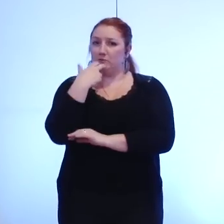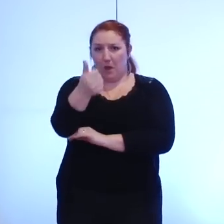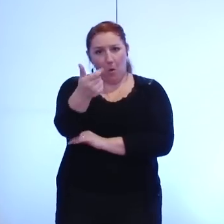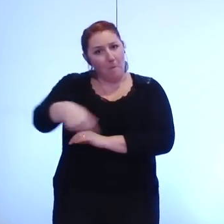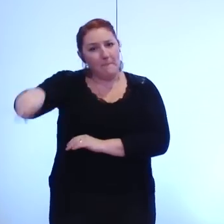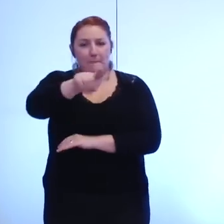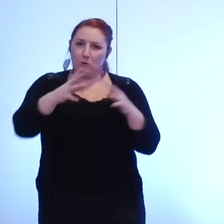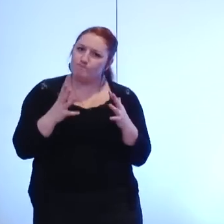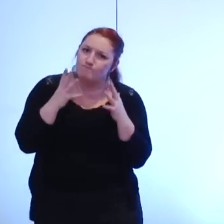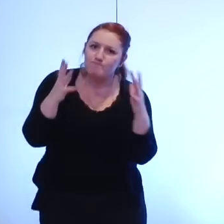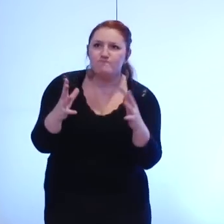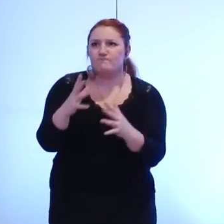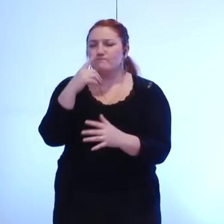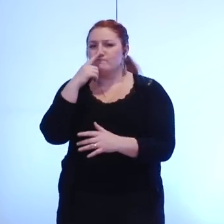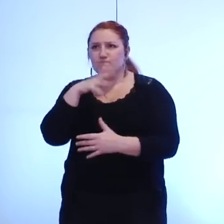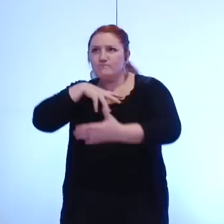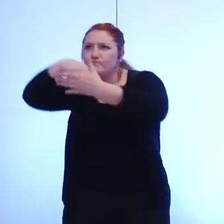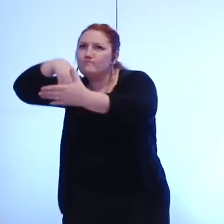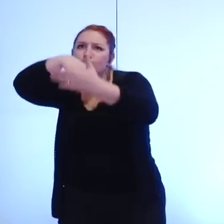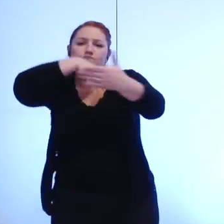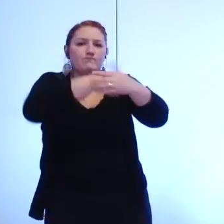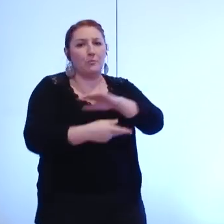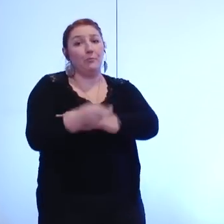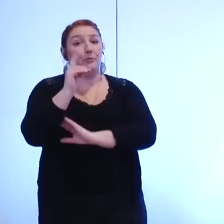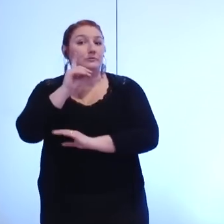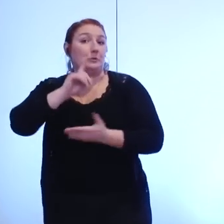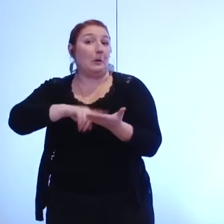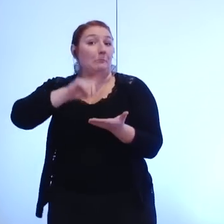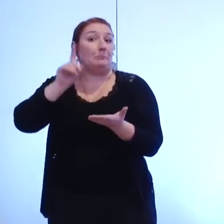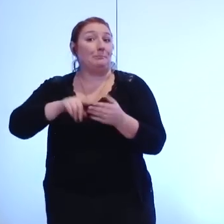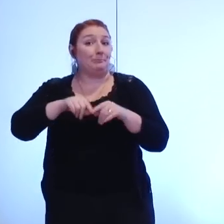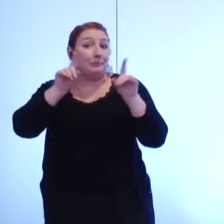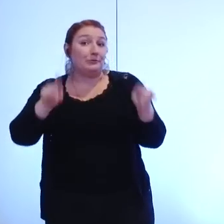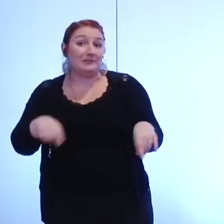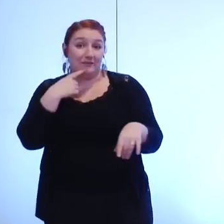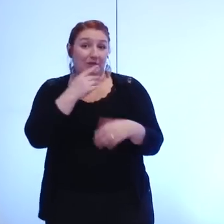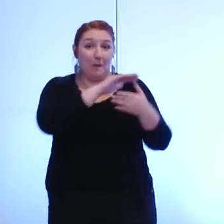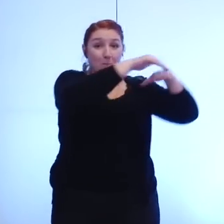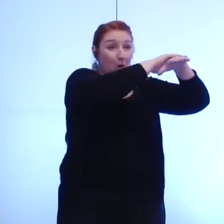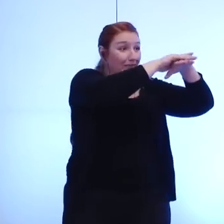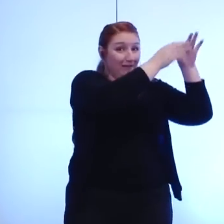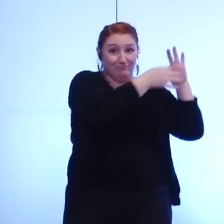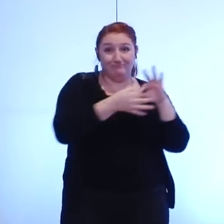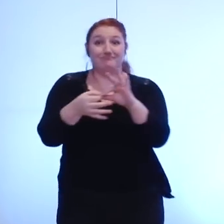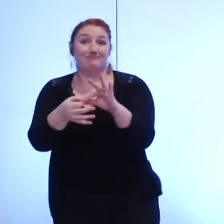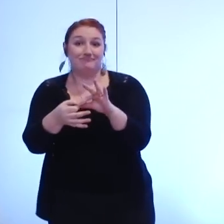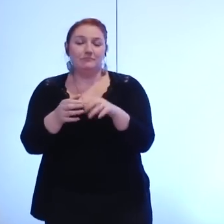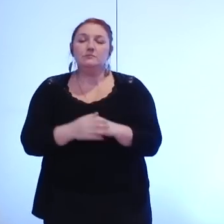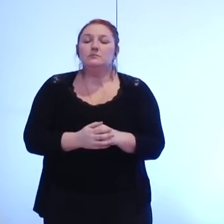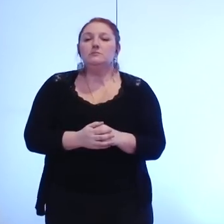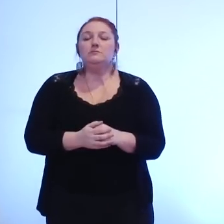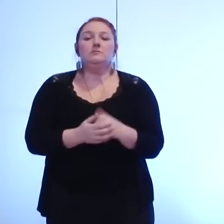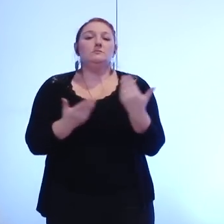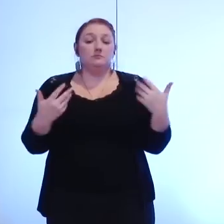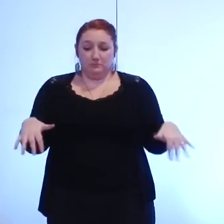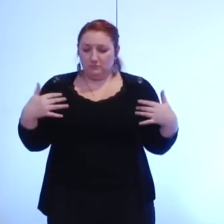cruciales, que sont les questions budgétaires, qui sont la traduction du projet politique. Nous avons d'ores et déjà organisé